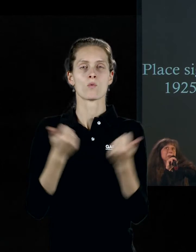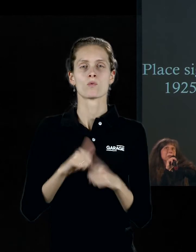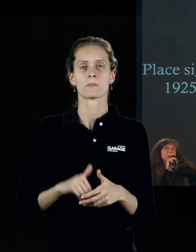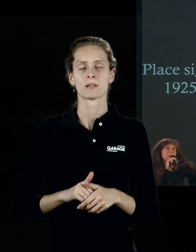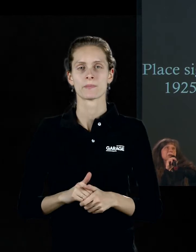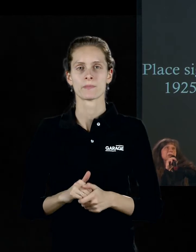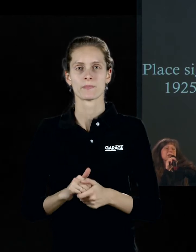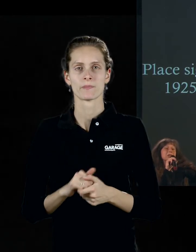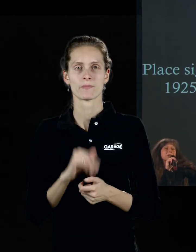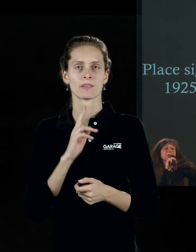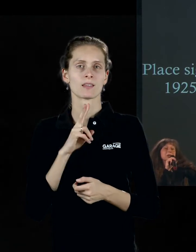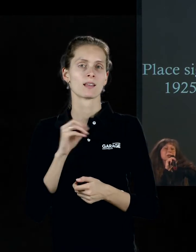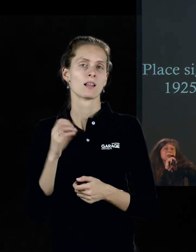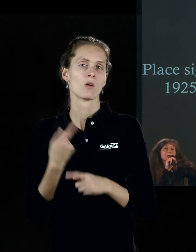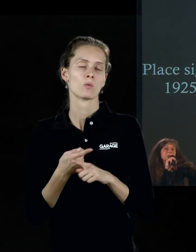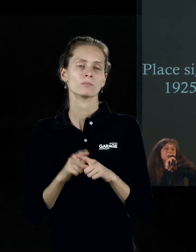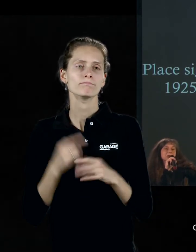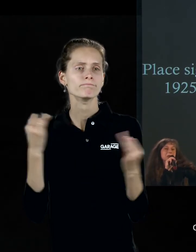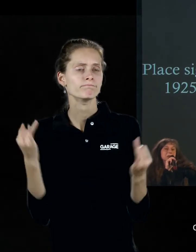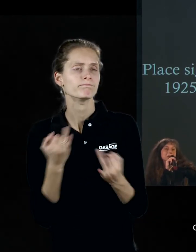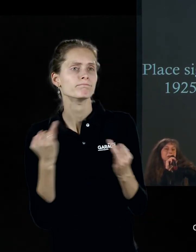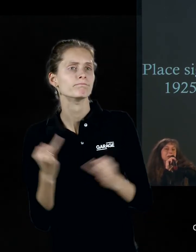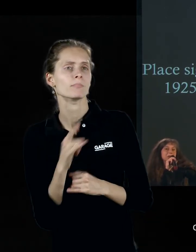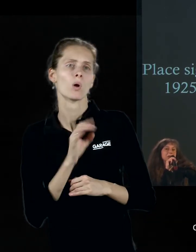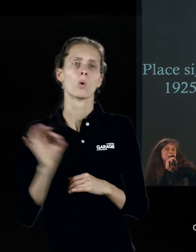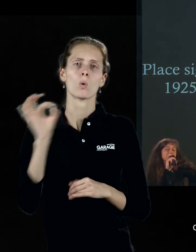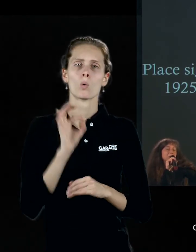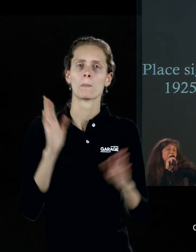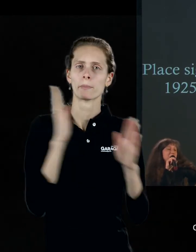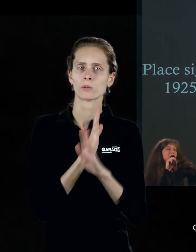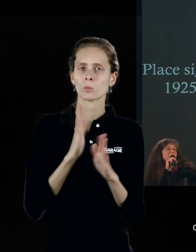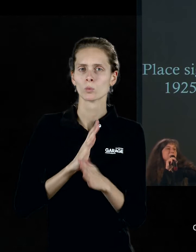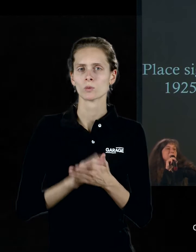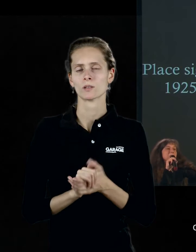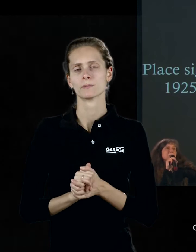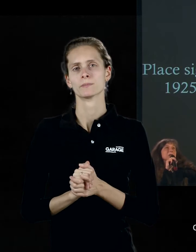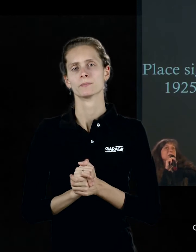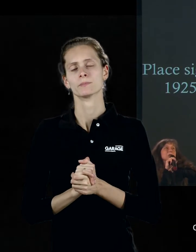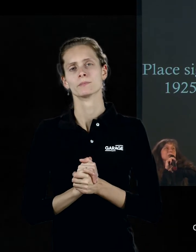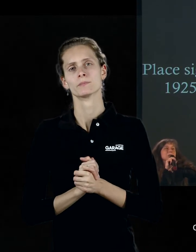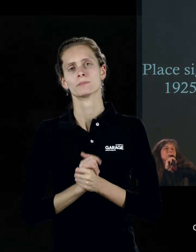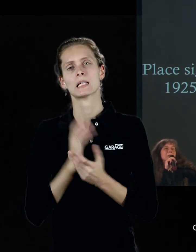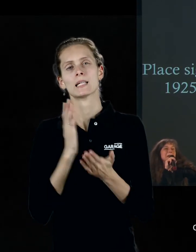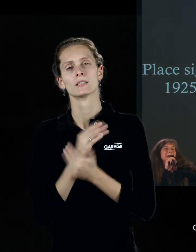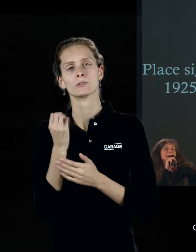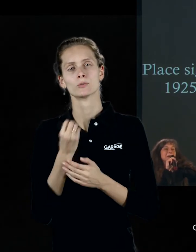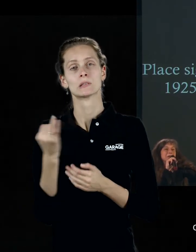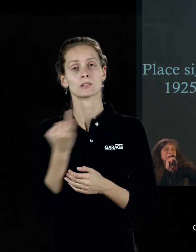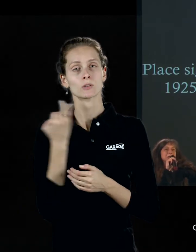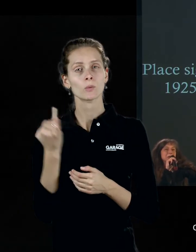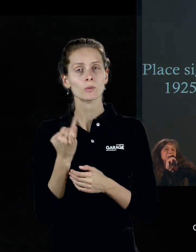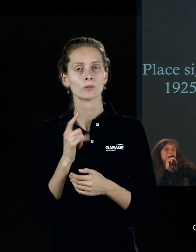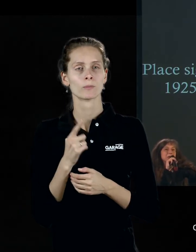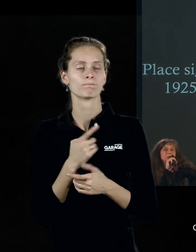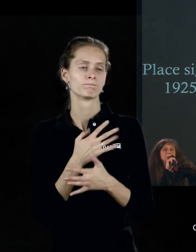Клей очень интересовался природой, и есть история, что он, в